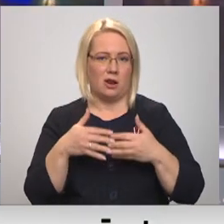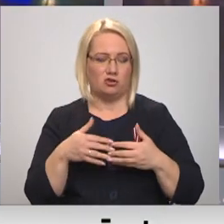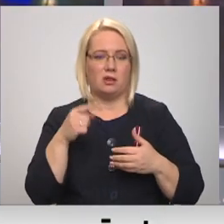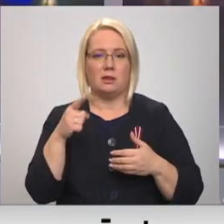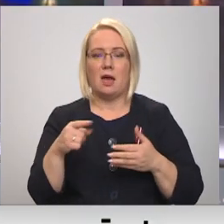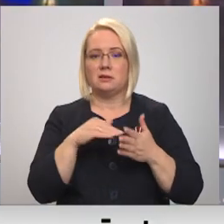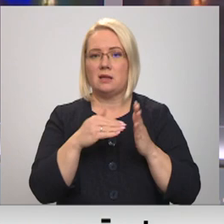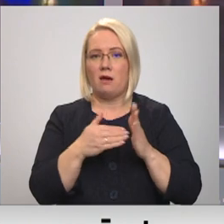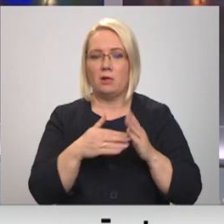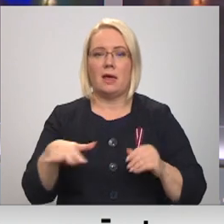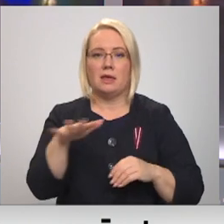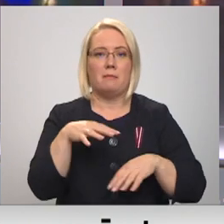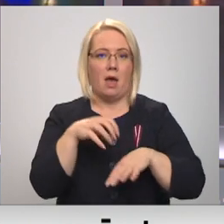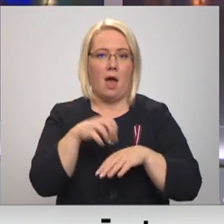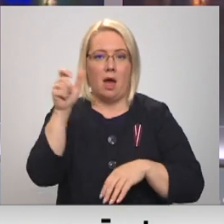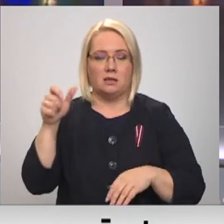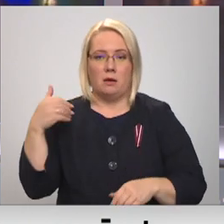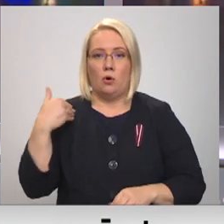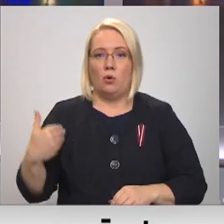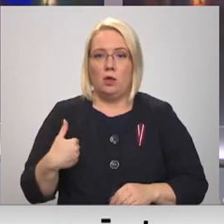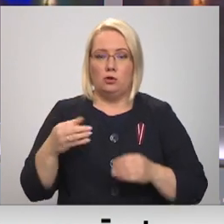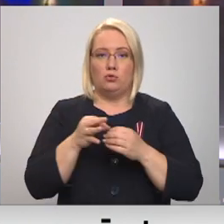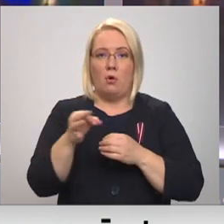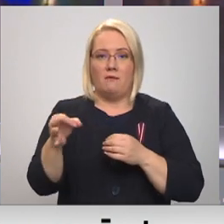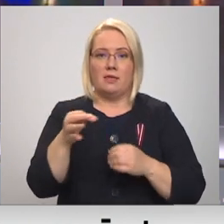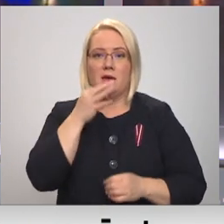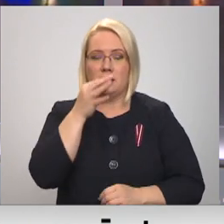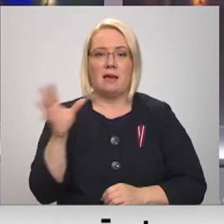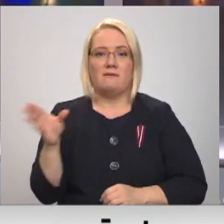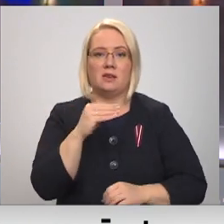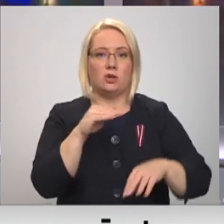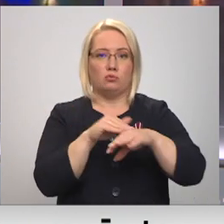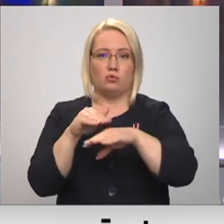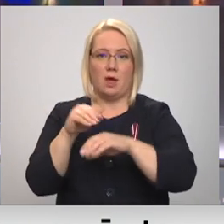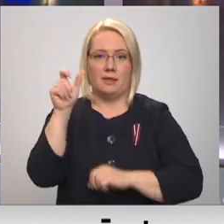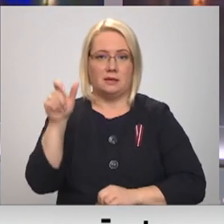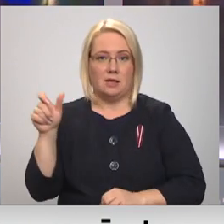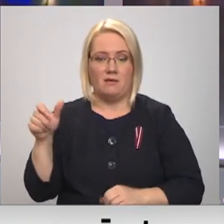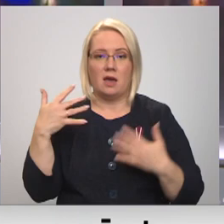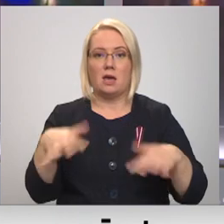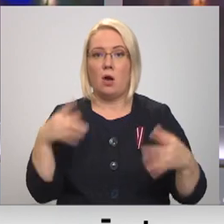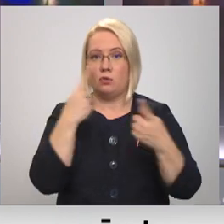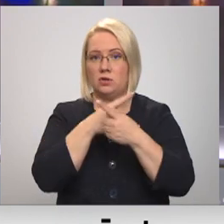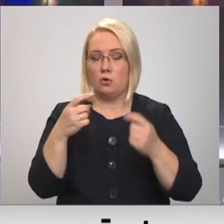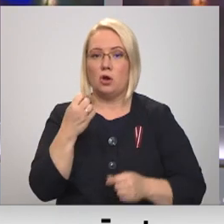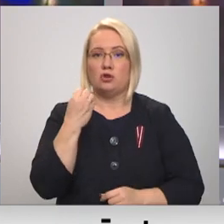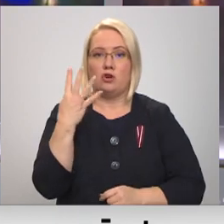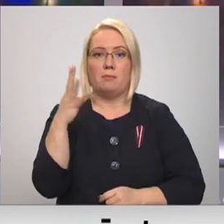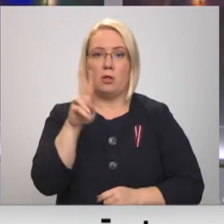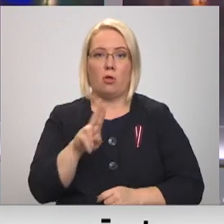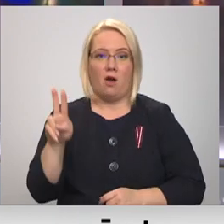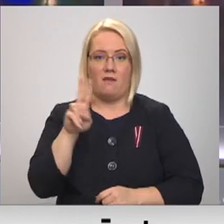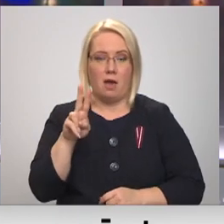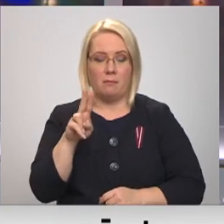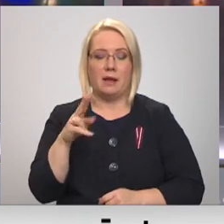stāvoklē ar ģimenes ārstīm kuldīgas nodā raksturo visu uzrunātie cilvēki. Jau ziņots, ka no 14. novembra